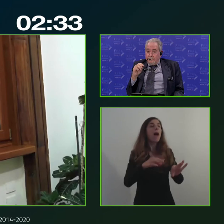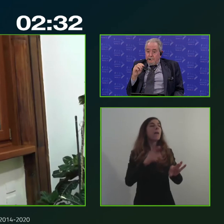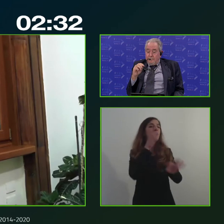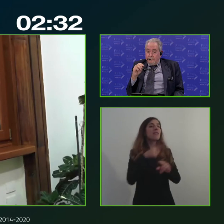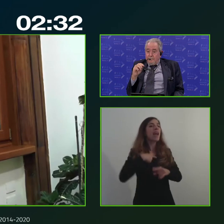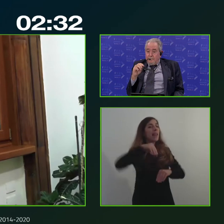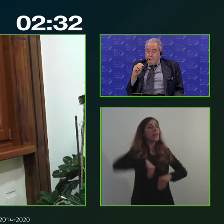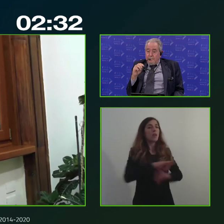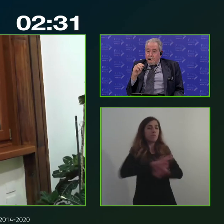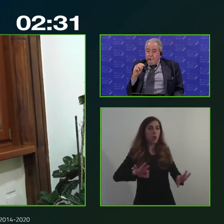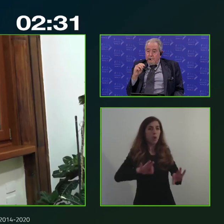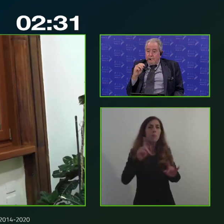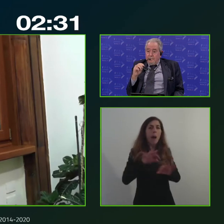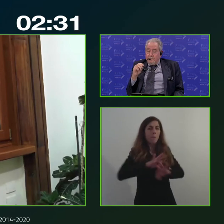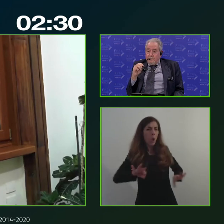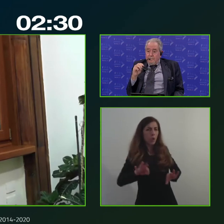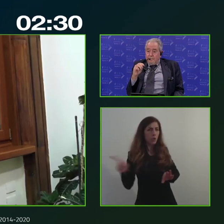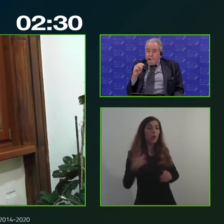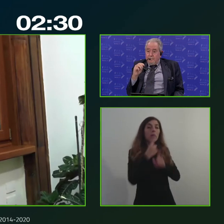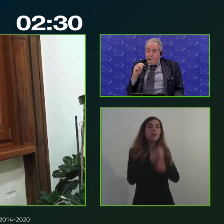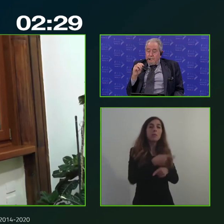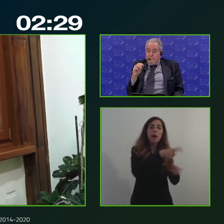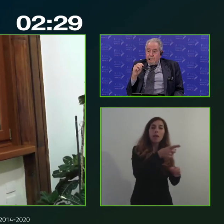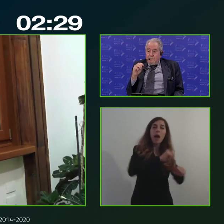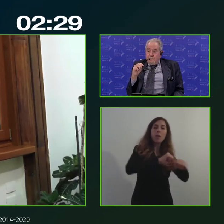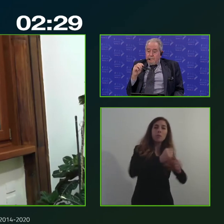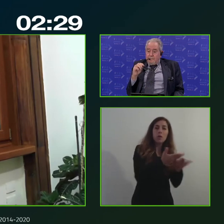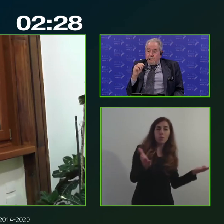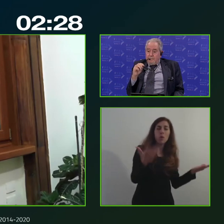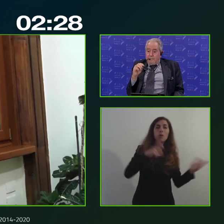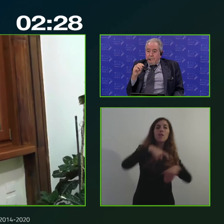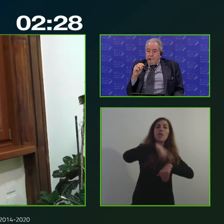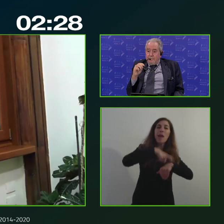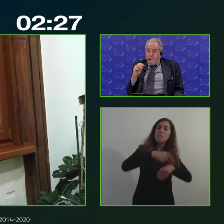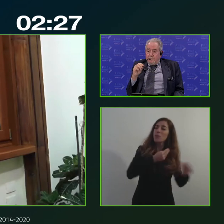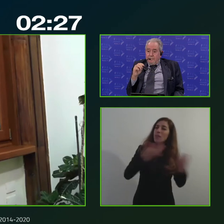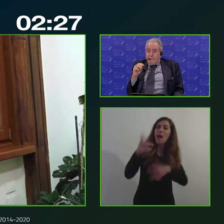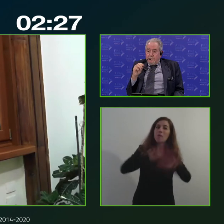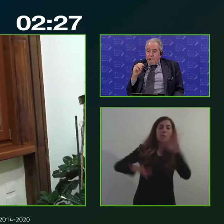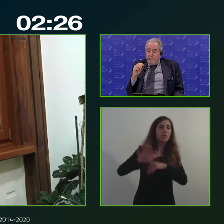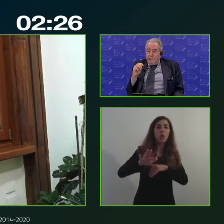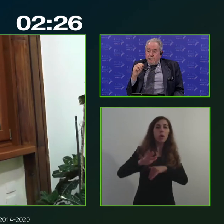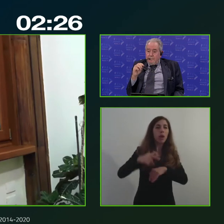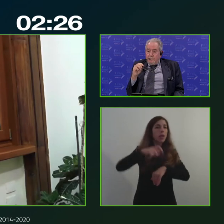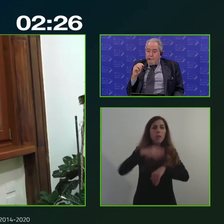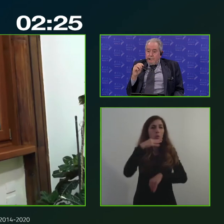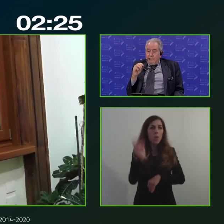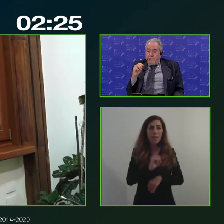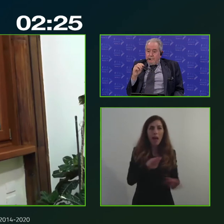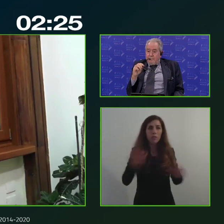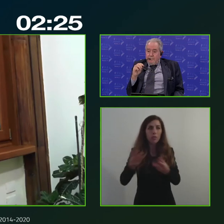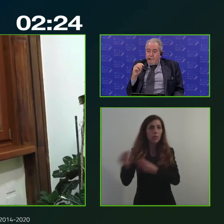dipende anche da noi stessi pubblica amministrazione che non facciamo probabilmente affluire le informazioni in maniera adeguata e poi quindi sostenere anche